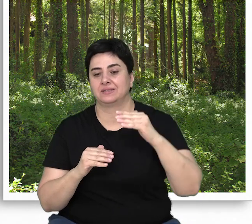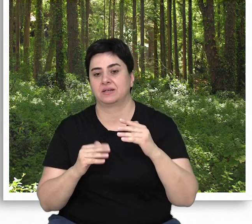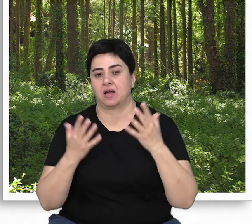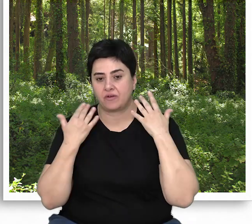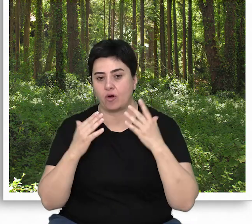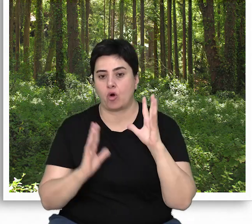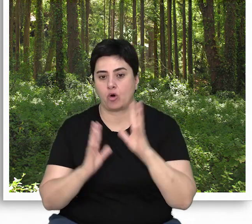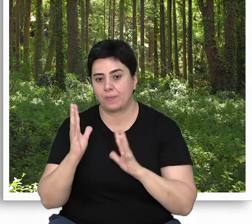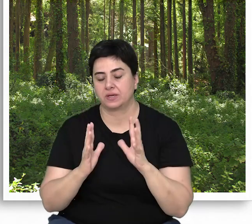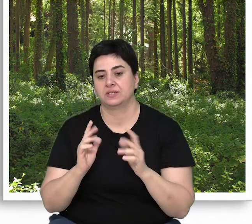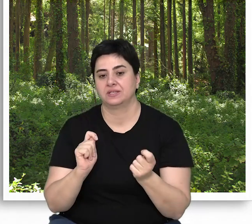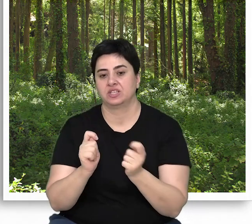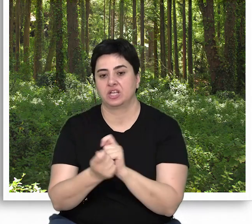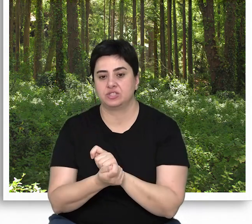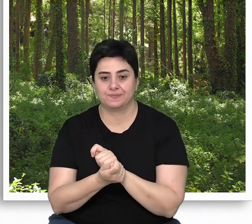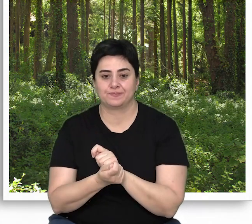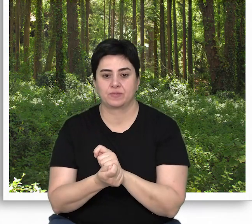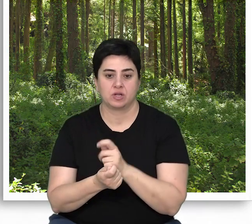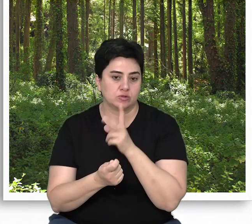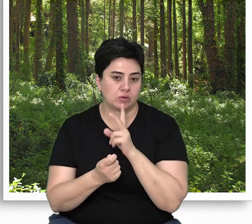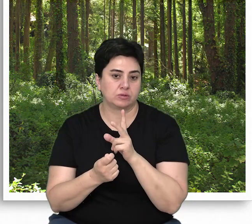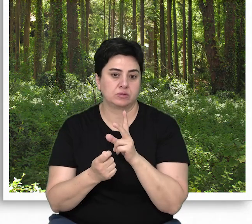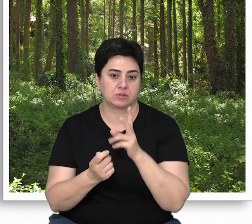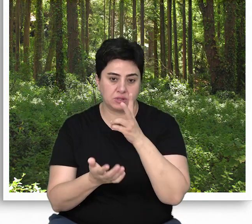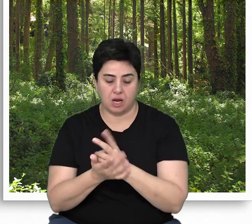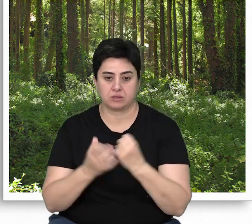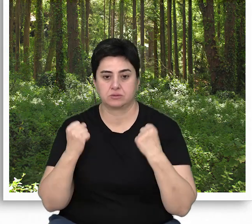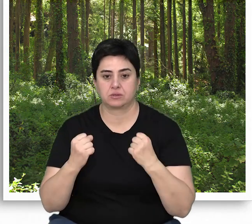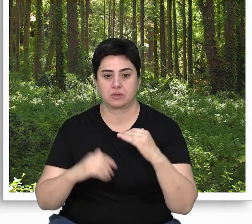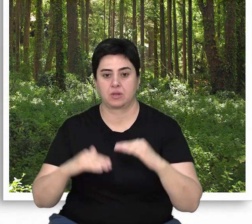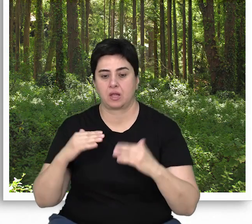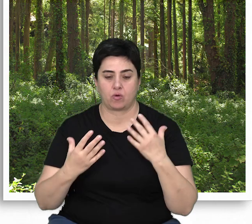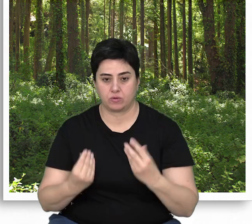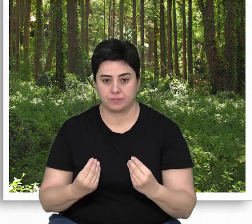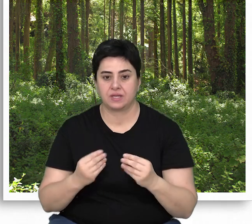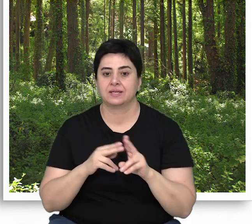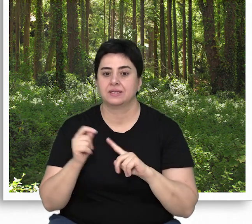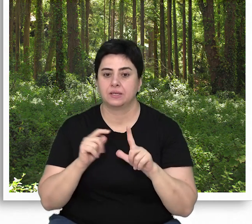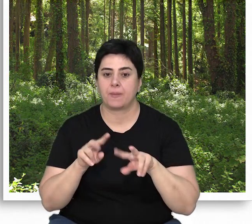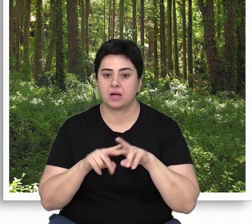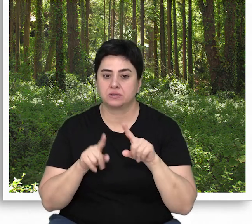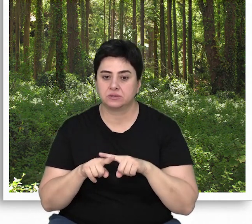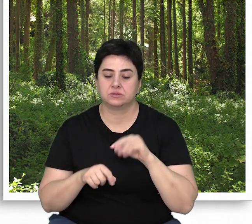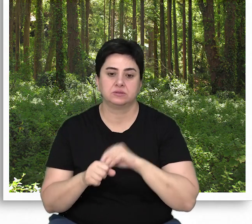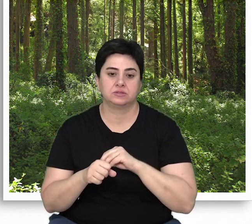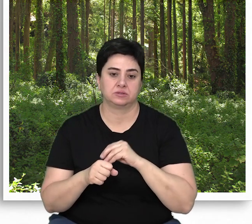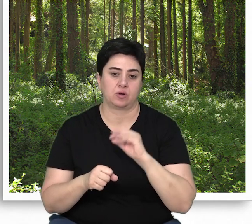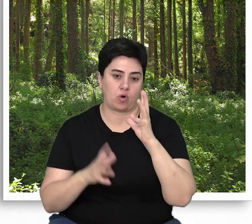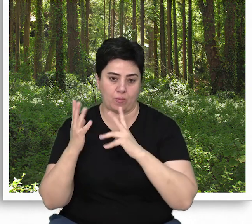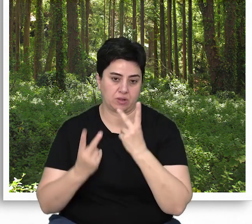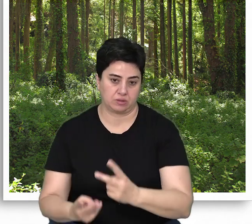seksasyonel, ormanın ardıl değişimlerinden son derece kararlı denge olan klimaksa en yakın aşamadaki